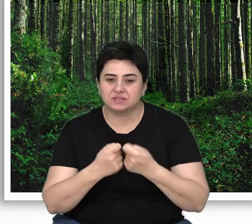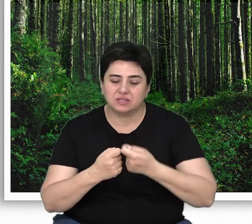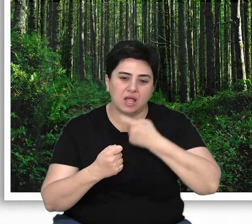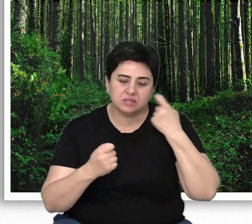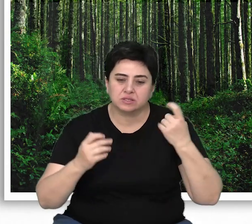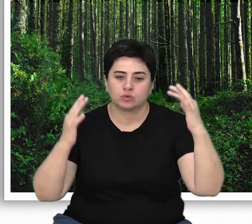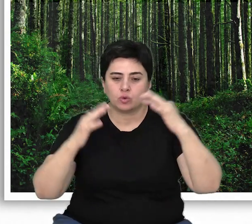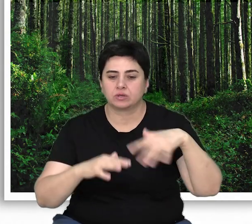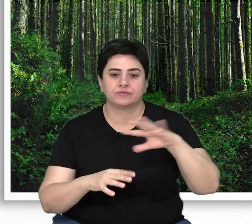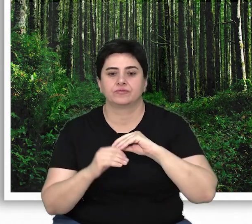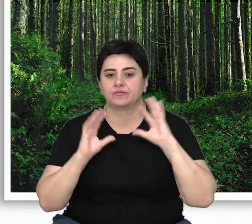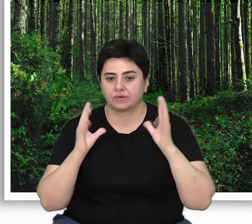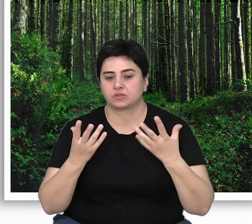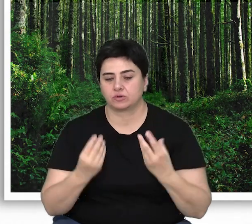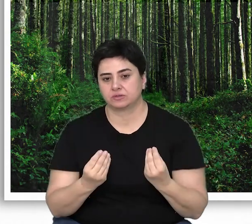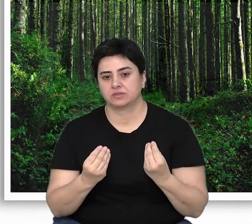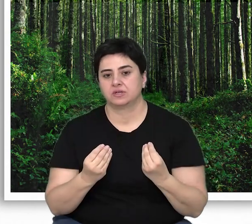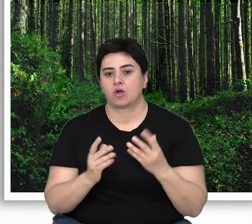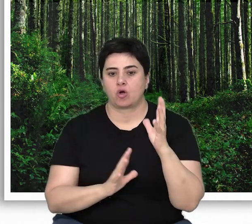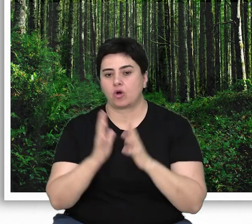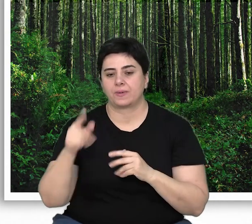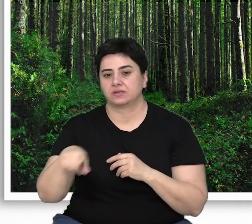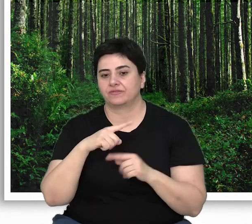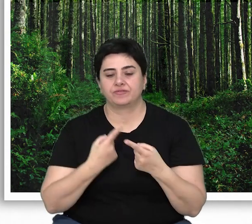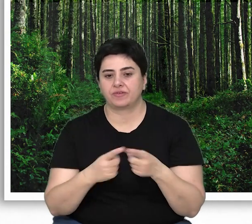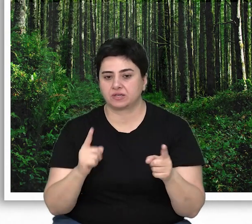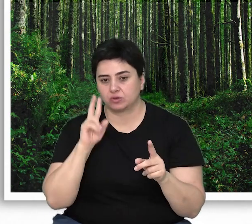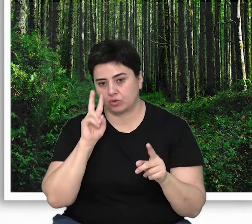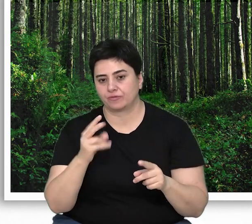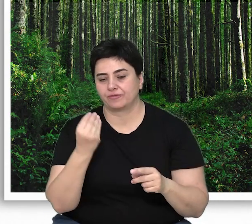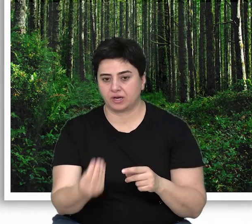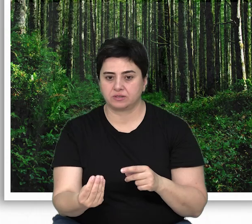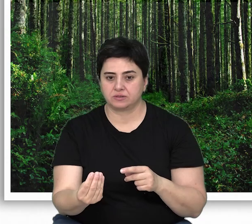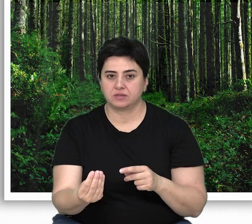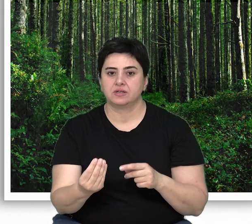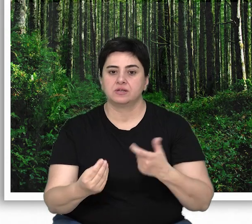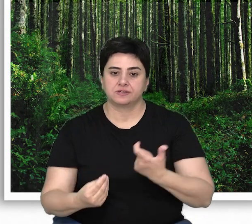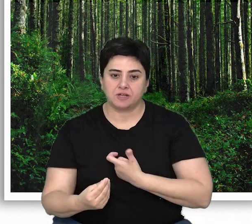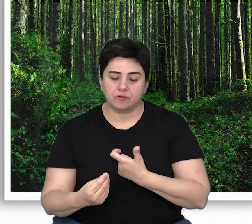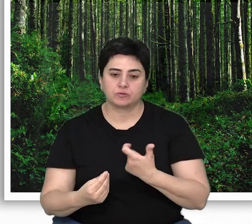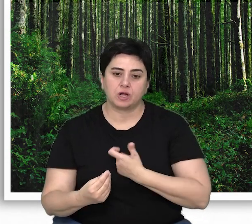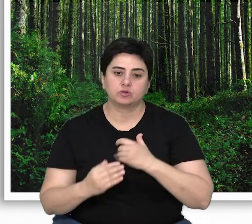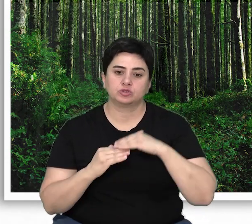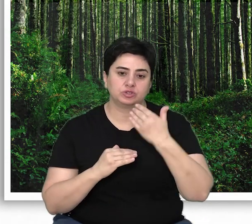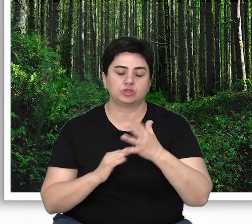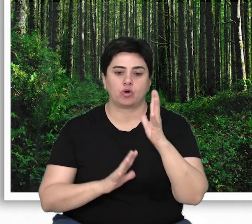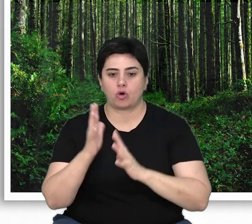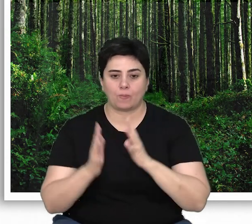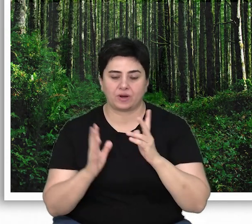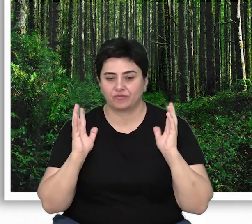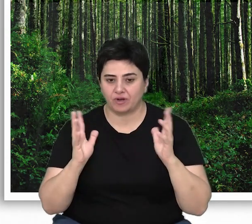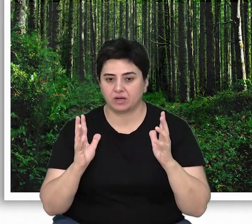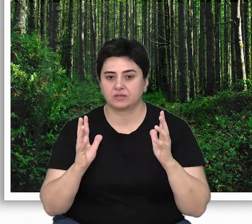kırık dal ve gövdelerin çokluğuyla diğer işletilmiş ormanlardan farklı bir görüntü veren, yasal ya da yasa dışı